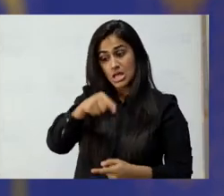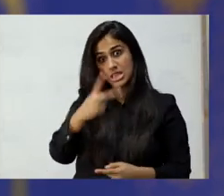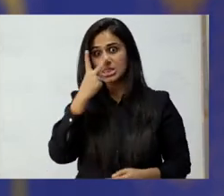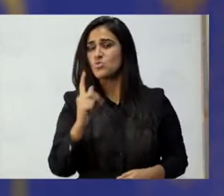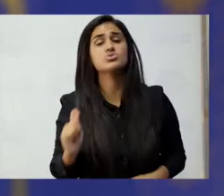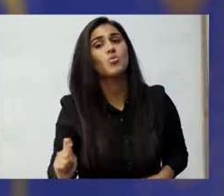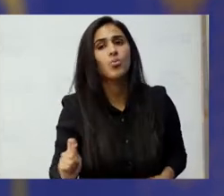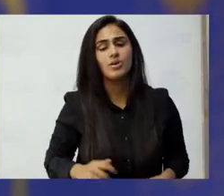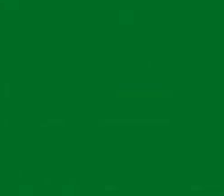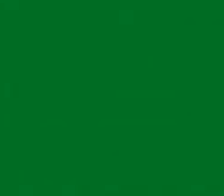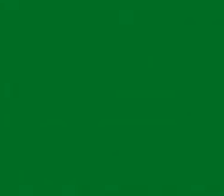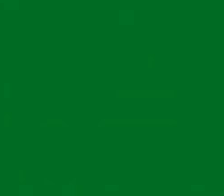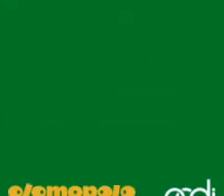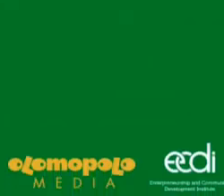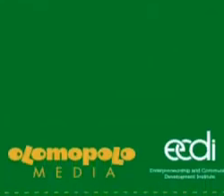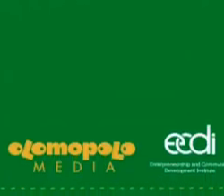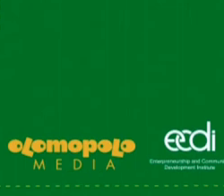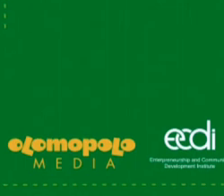تو اسے بھی ضرور دیکھئے گا